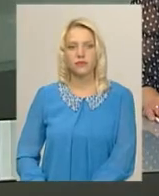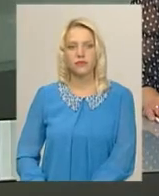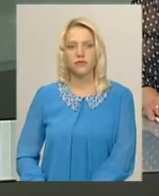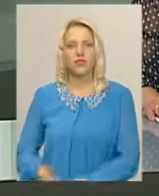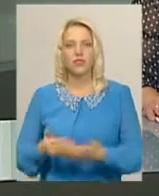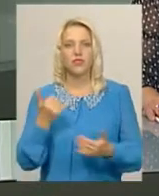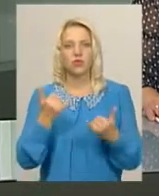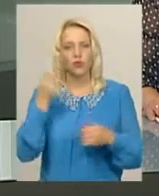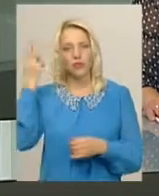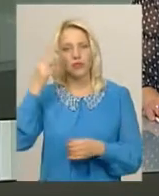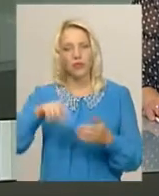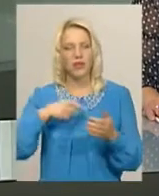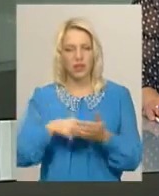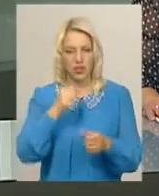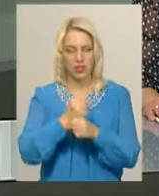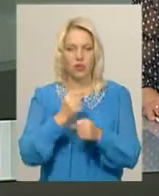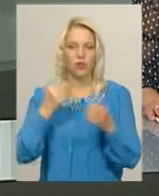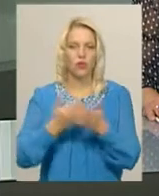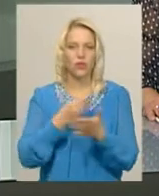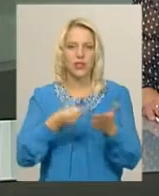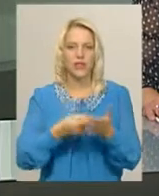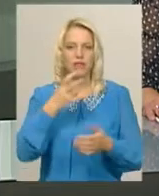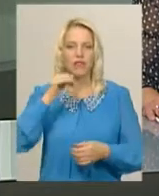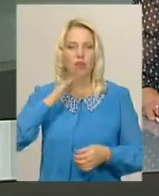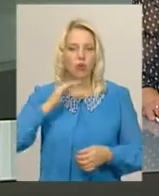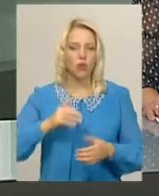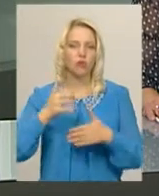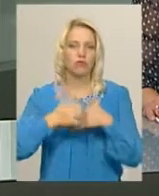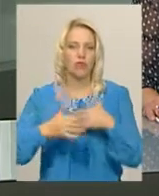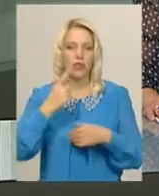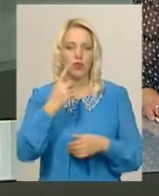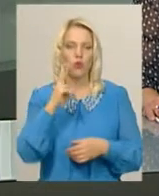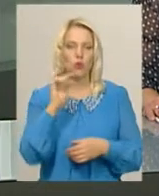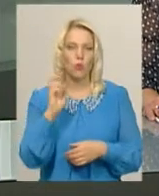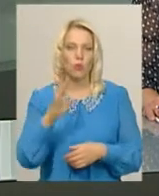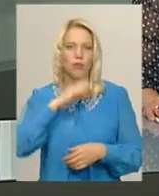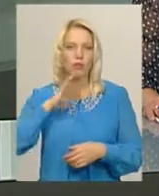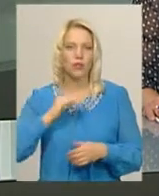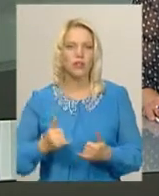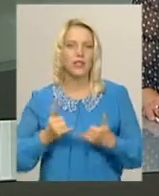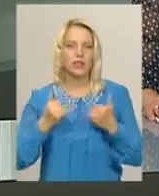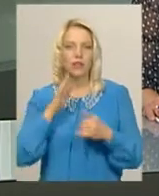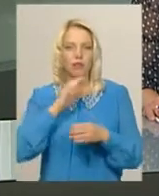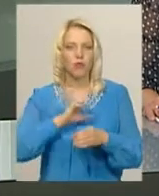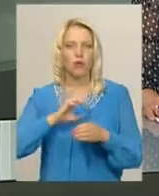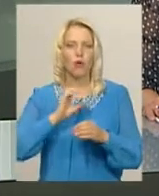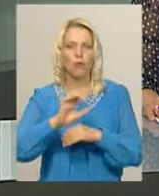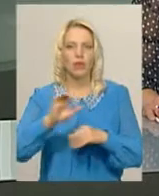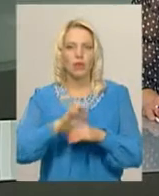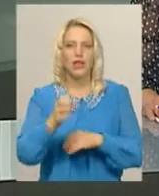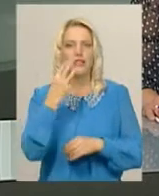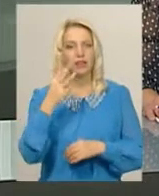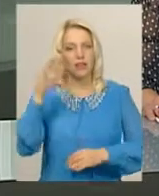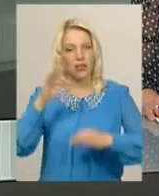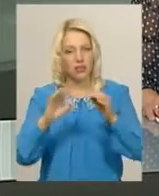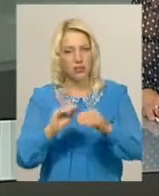Відсьогодні у Хмельницькому діють нові тарифи на воду. У середньому ціна за один кубічний метр для водопостачання зросла на 13%,